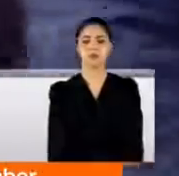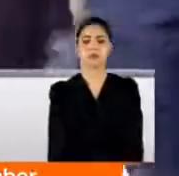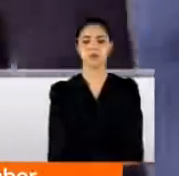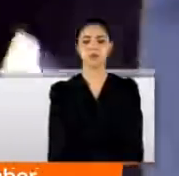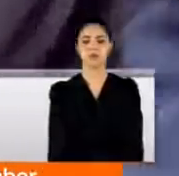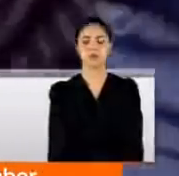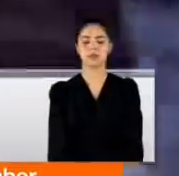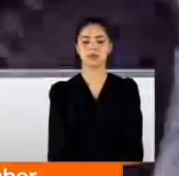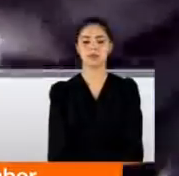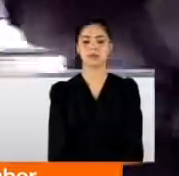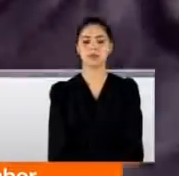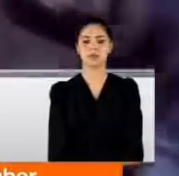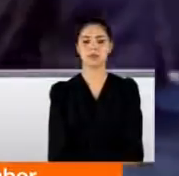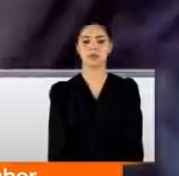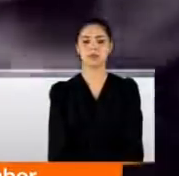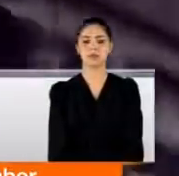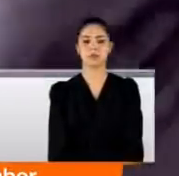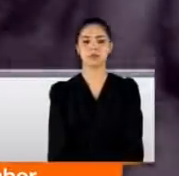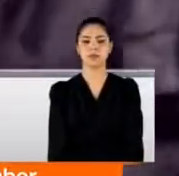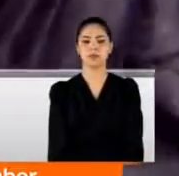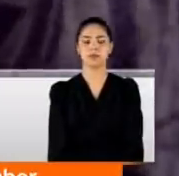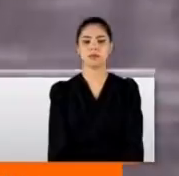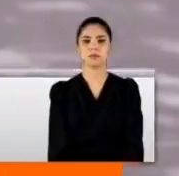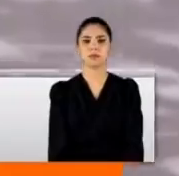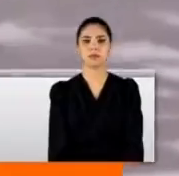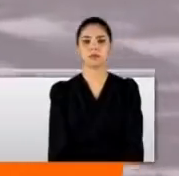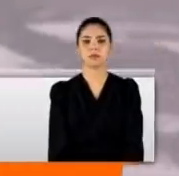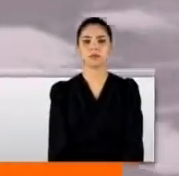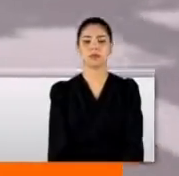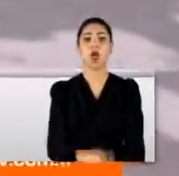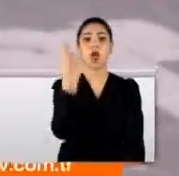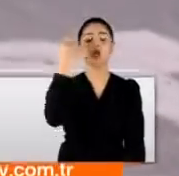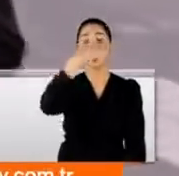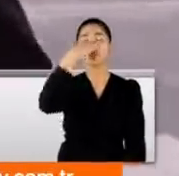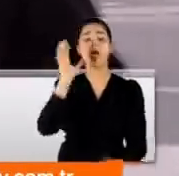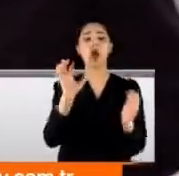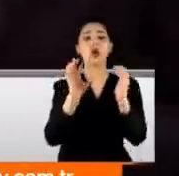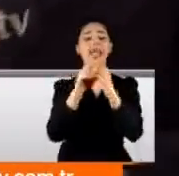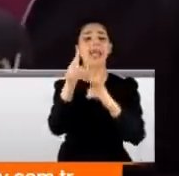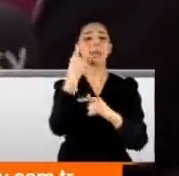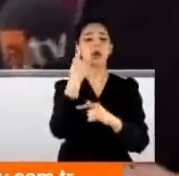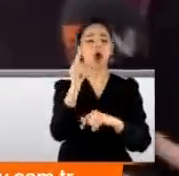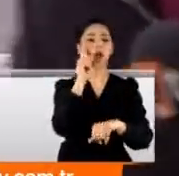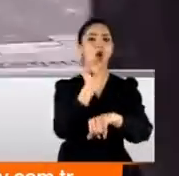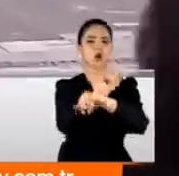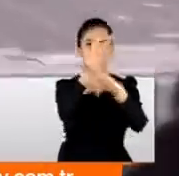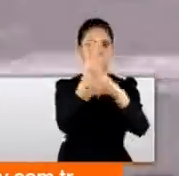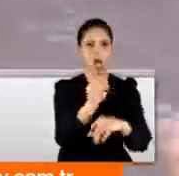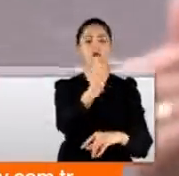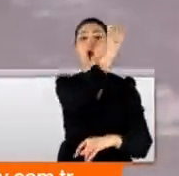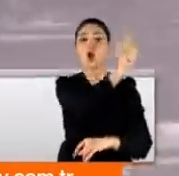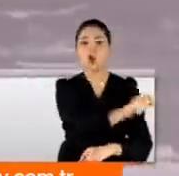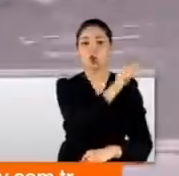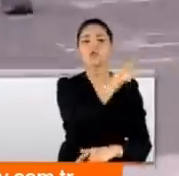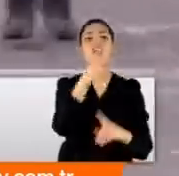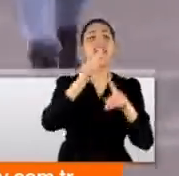ediyorsunuz? Sen mi öldürdün? Sen mi öldürdün? Dün narkotik şube ekipleri tarafından gözaltına alınmıştı Ümit Can Uygun.